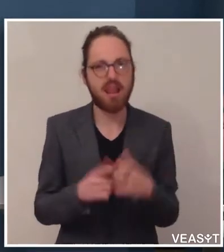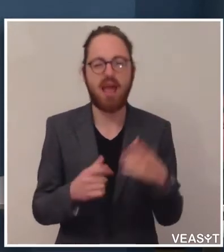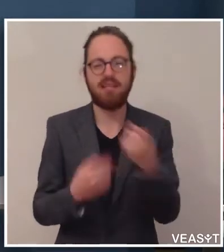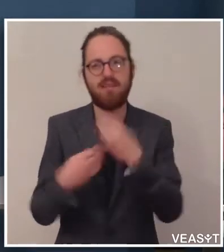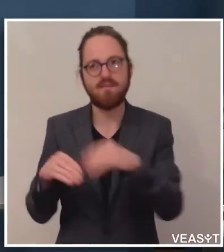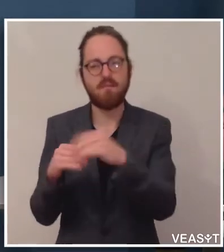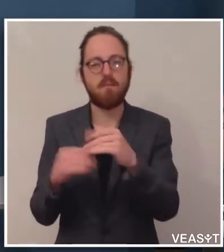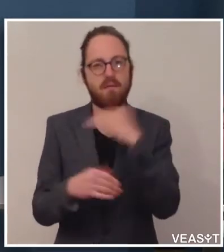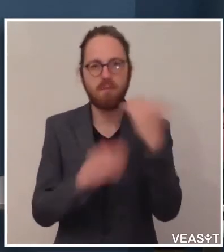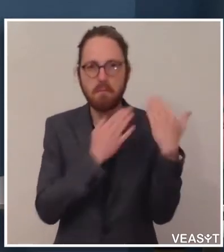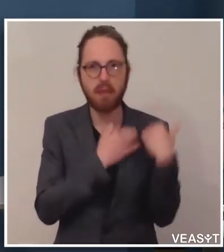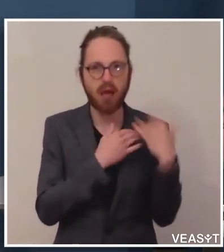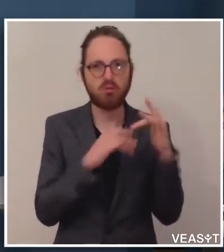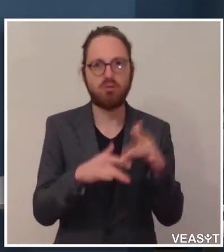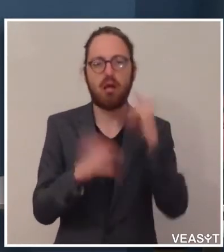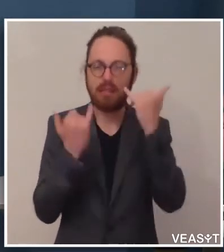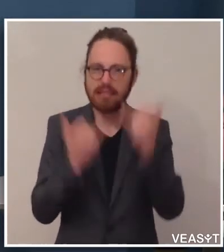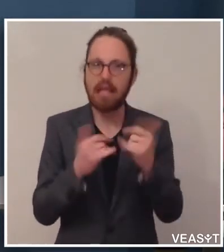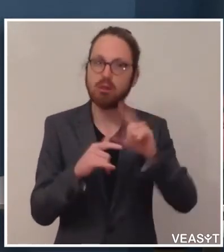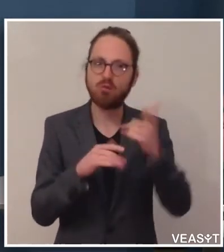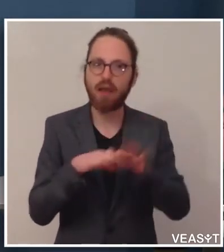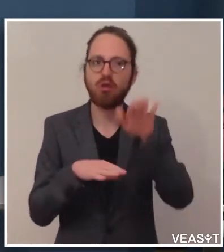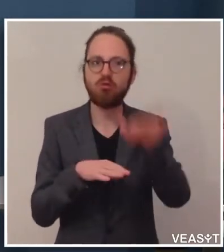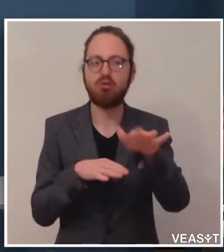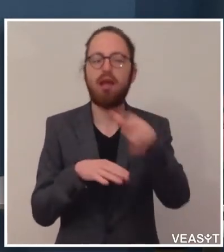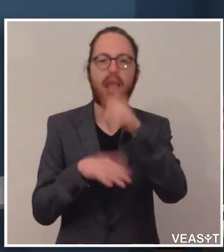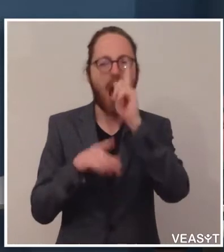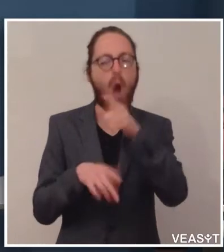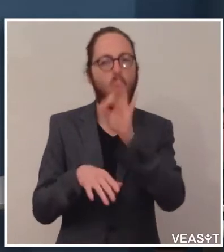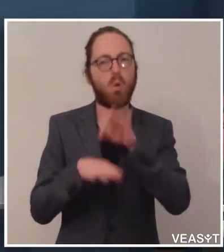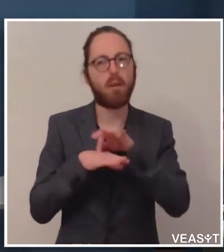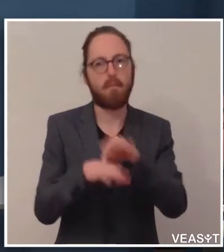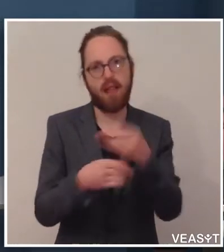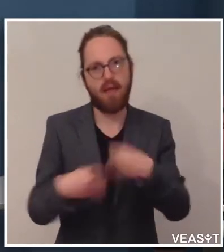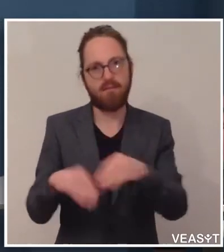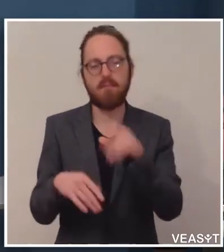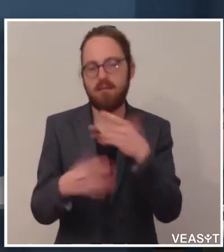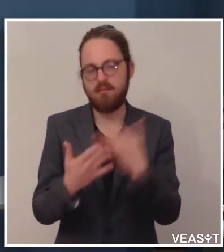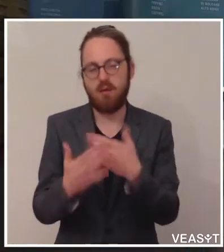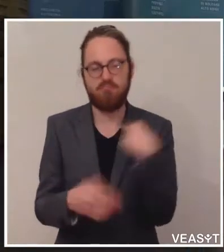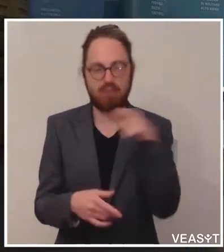jetzt in diese neue zweite Phase gut zu begleiten. Das ist unser gemeinsames Anliegen und an dem arbeiten wir.